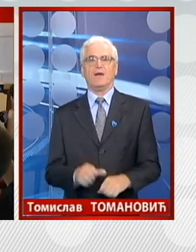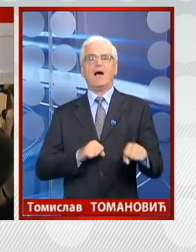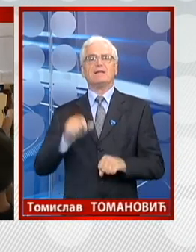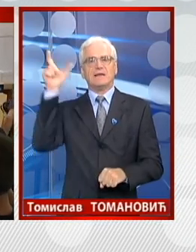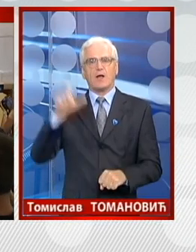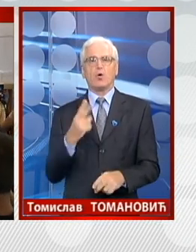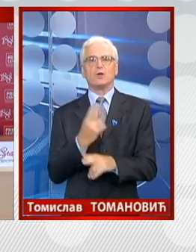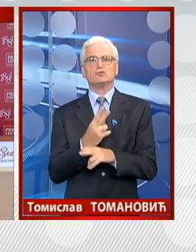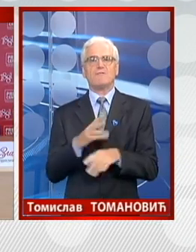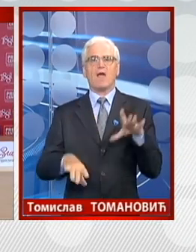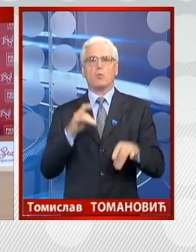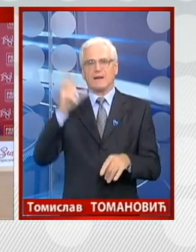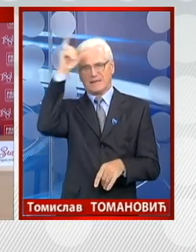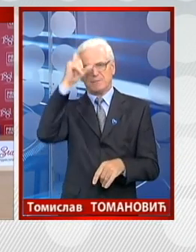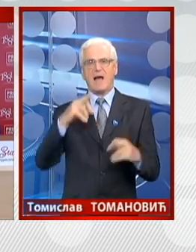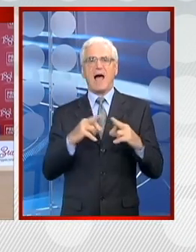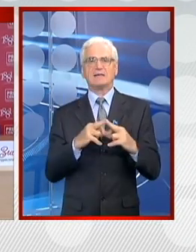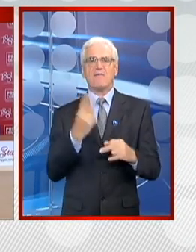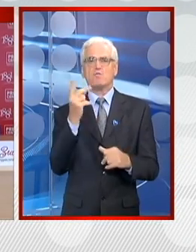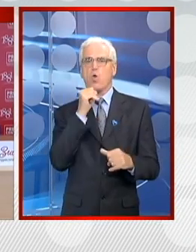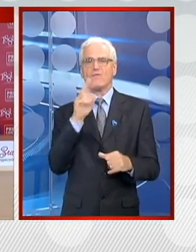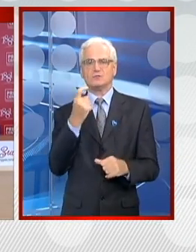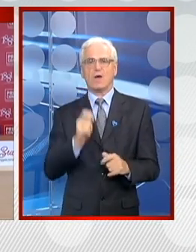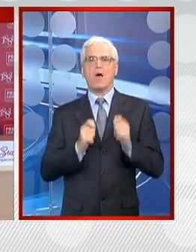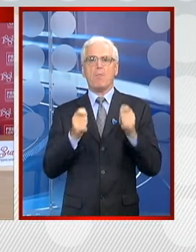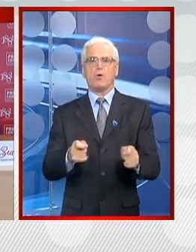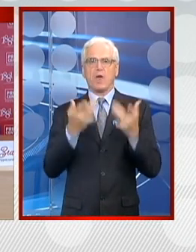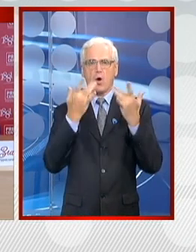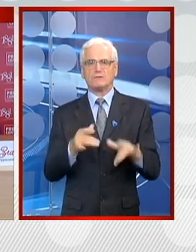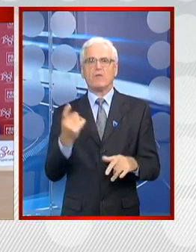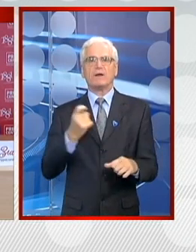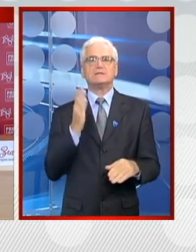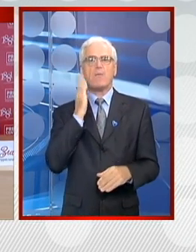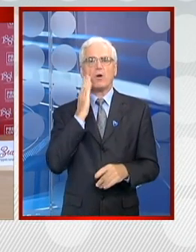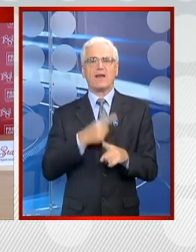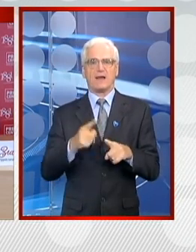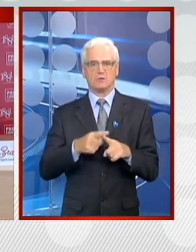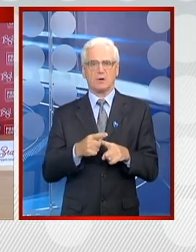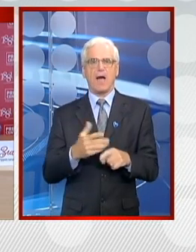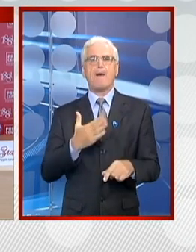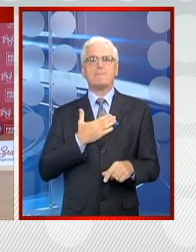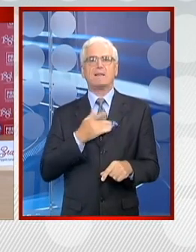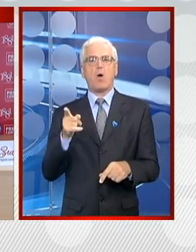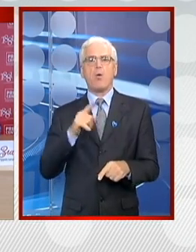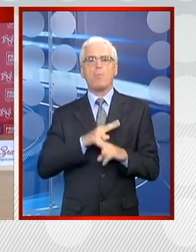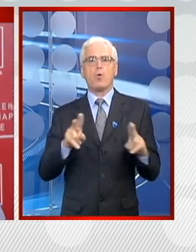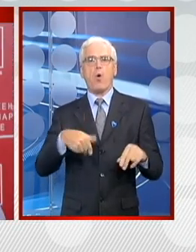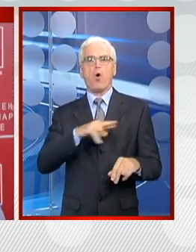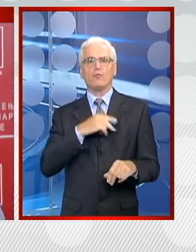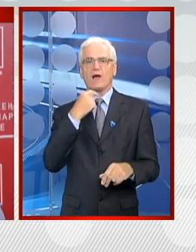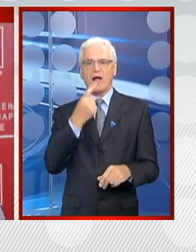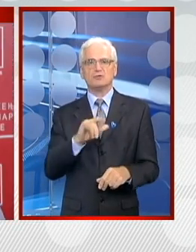Direktore državne loutrije Srbije Aleksandar Vulović podneo je ostavku iz moralnih razloga, mada potpunom